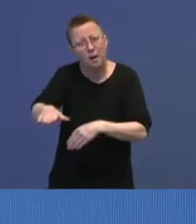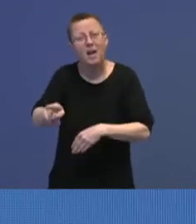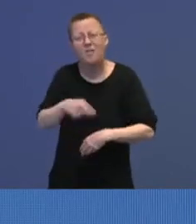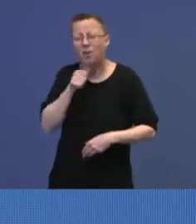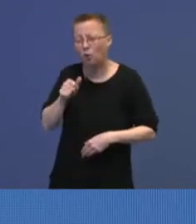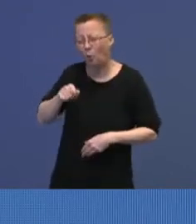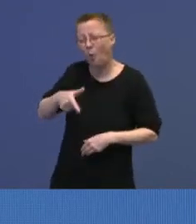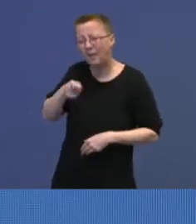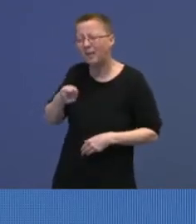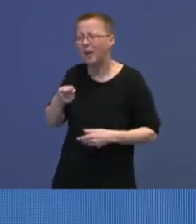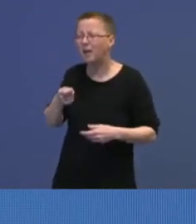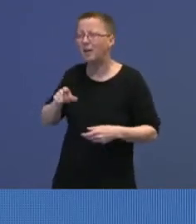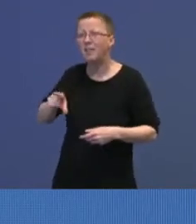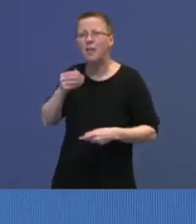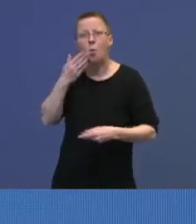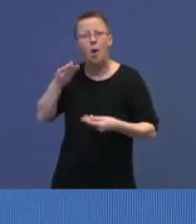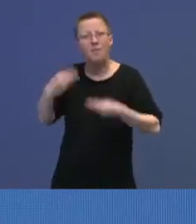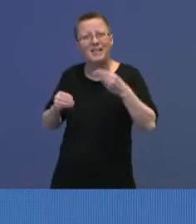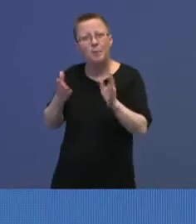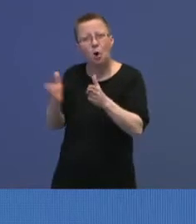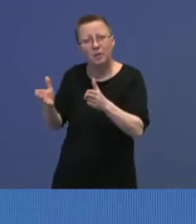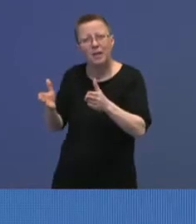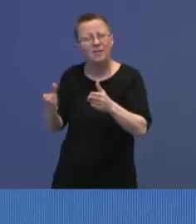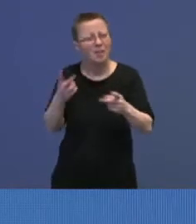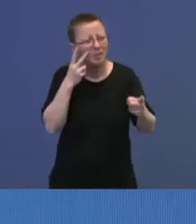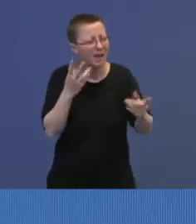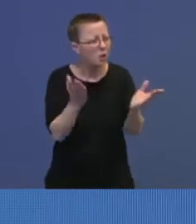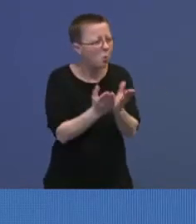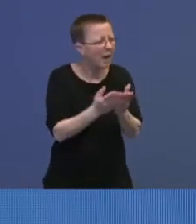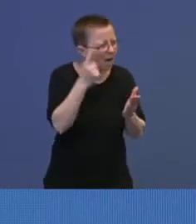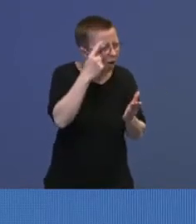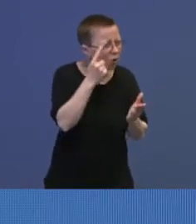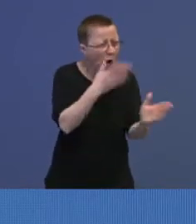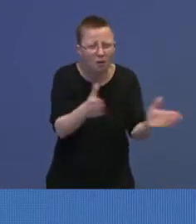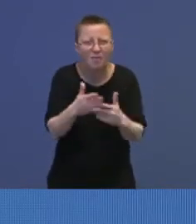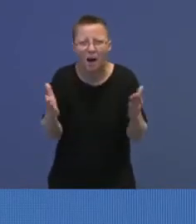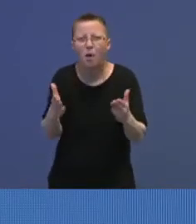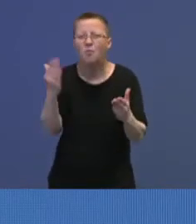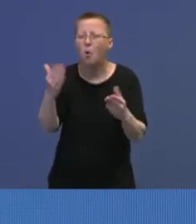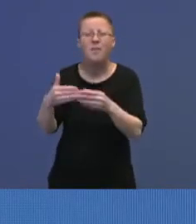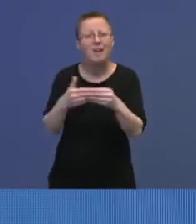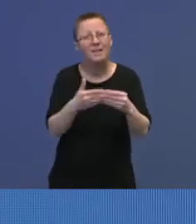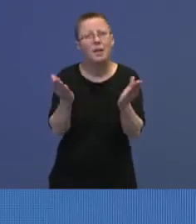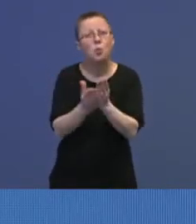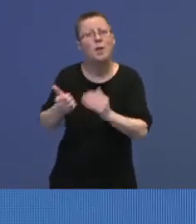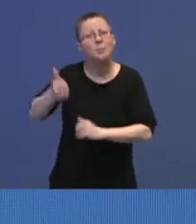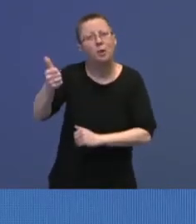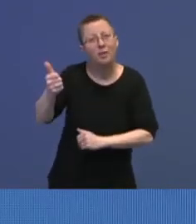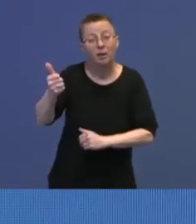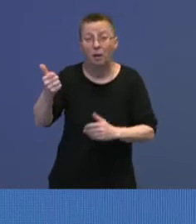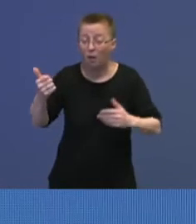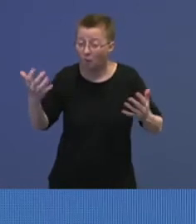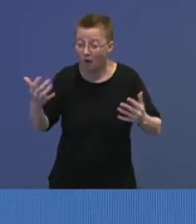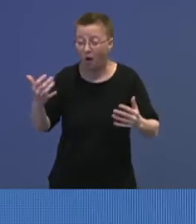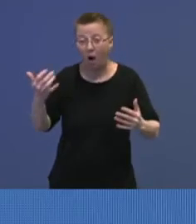fleksible veier, litt opp til skolene, og litt opp til den veiledningen de får fra skolemyndighetene. Og så er det jo sånn at